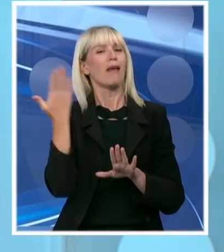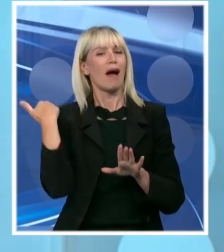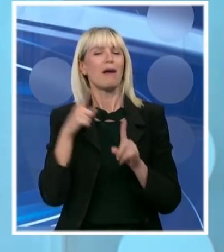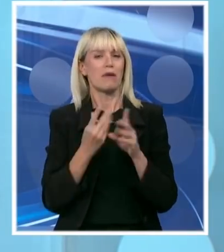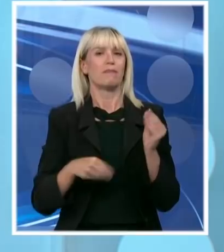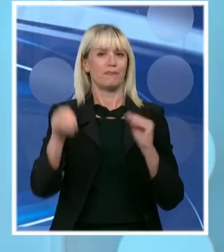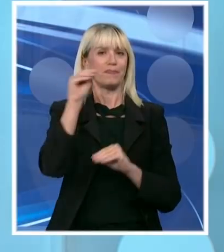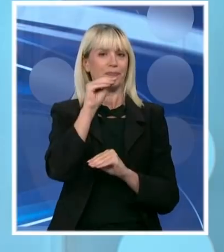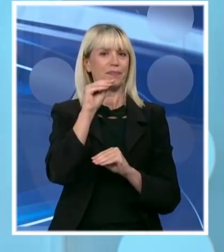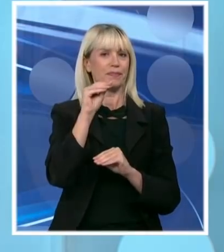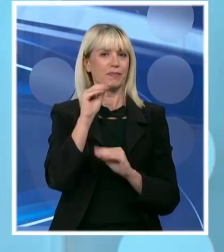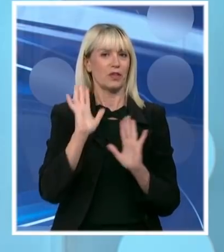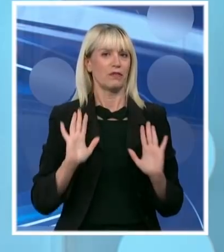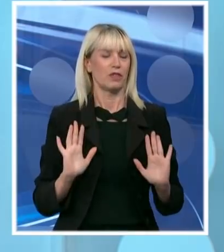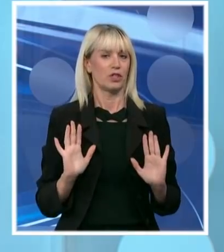stvar niste,